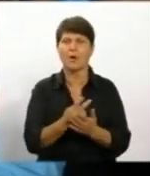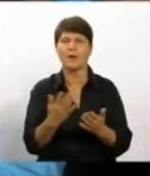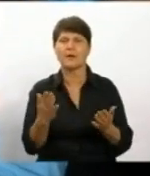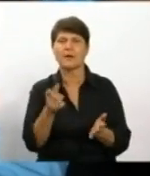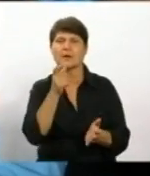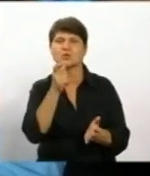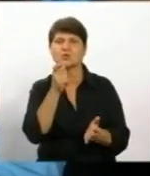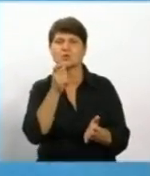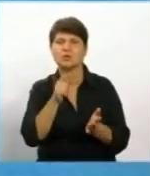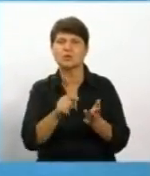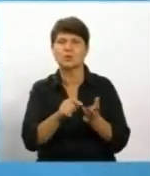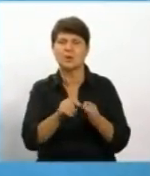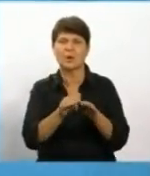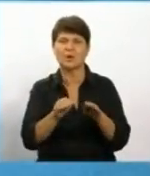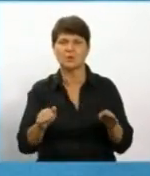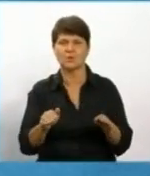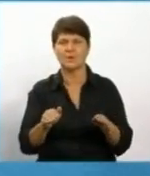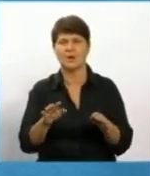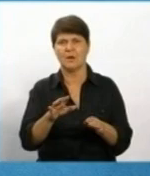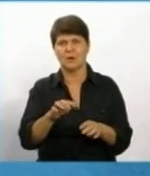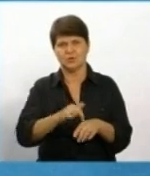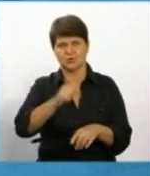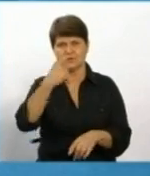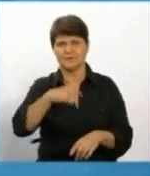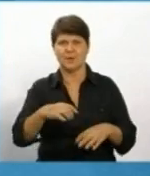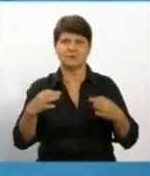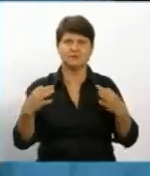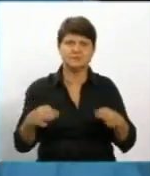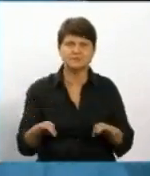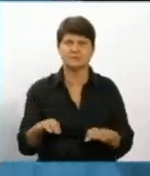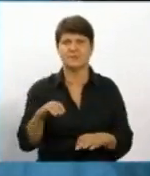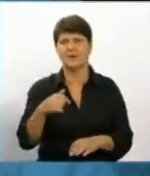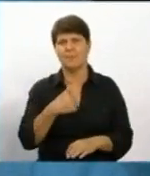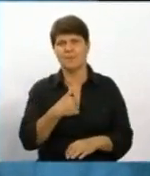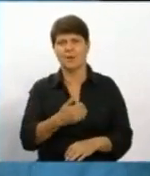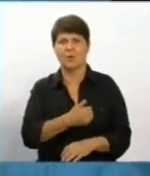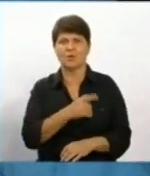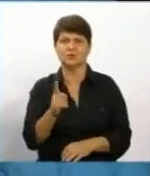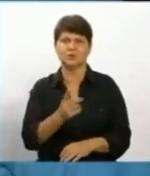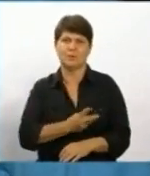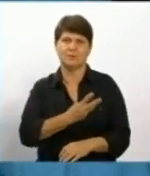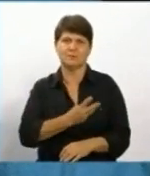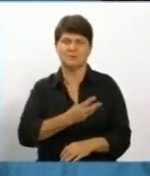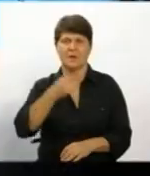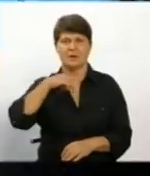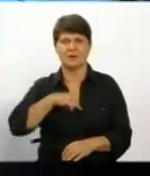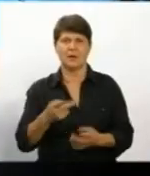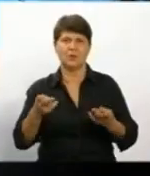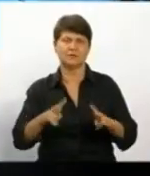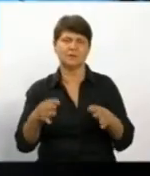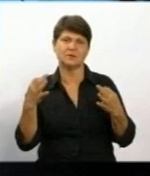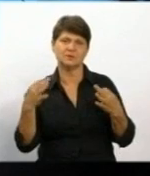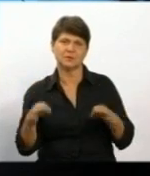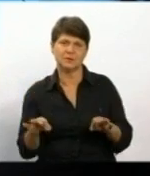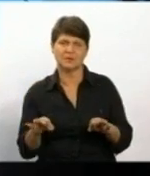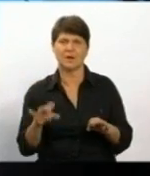відчувають себе розкутими. І ми хочемо, аби такий піднесений настрій у них залишався і після проєкту, аби несли культуру вільної поведінки